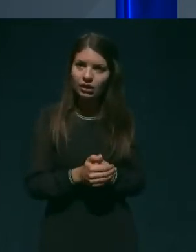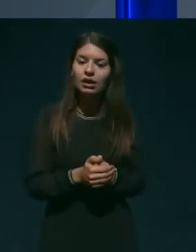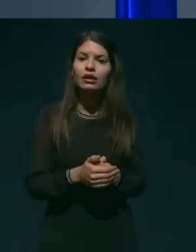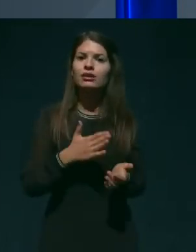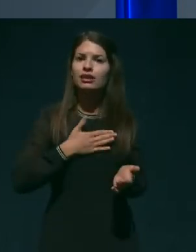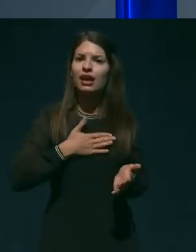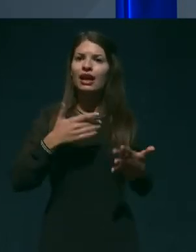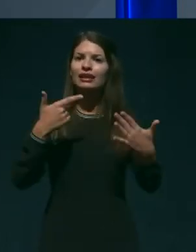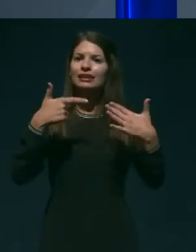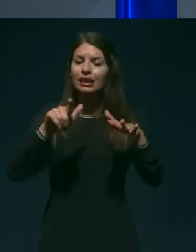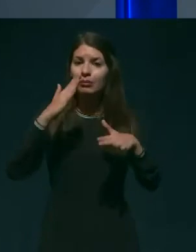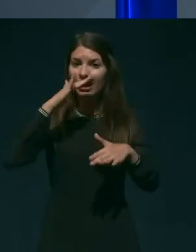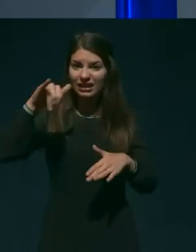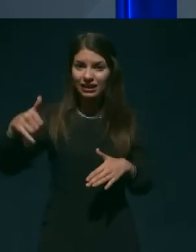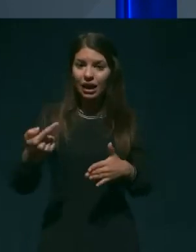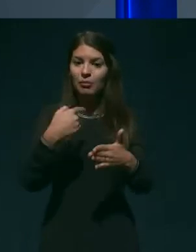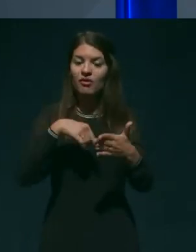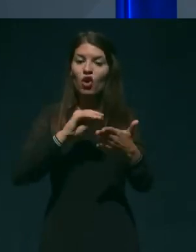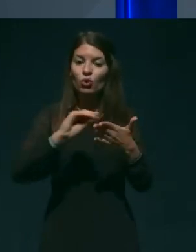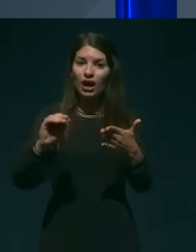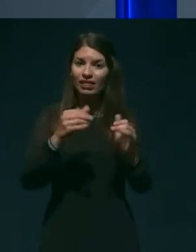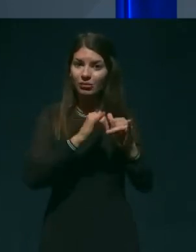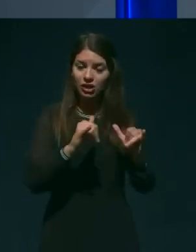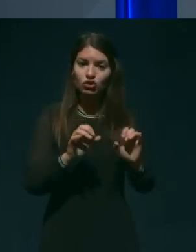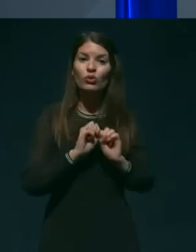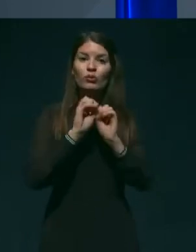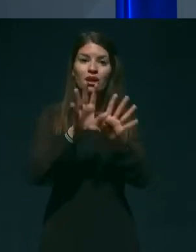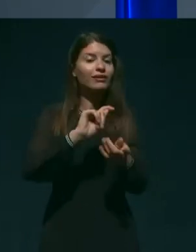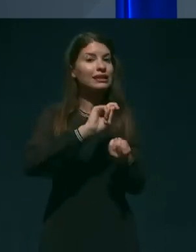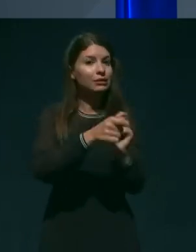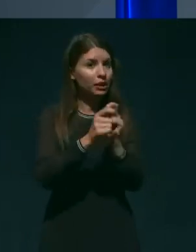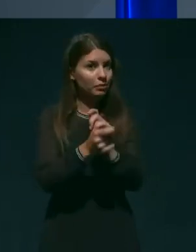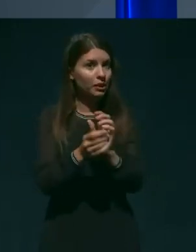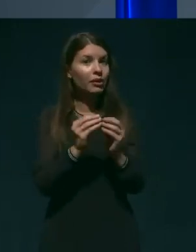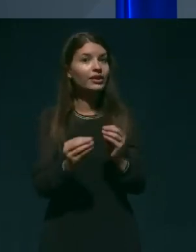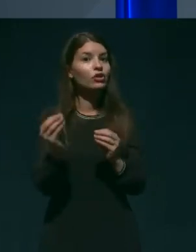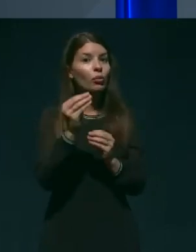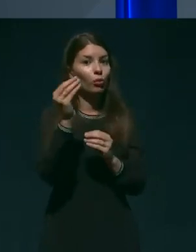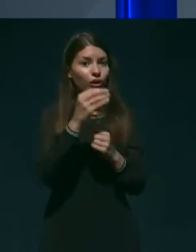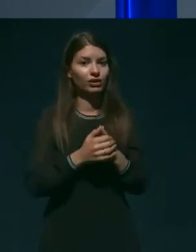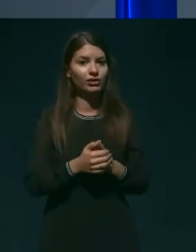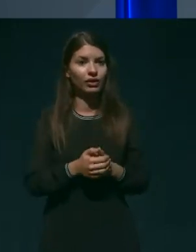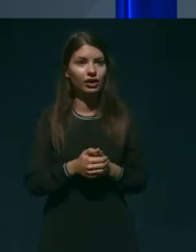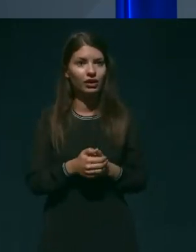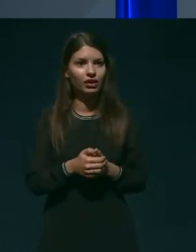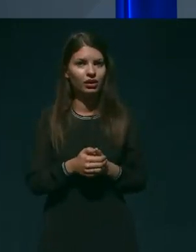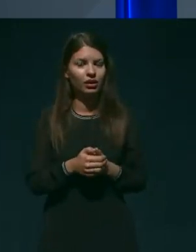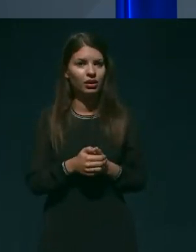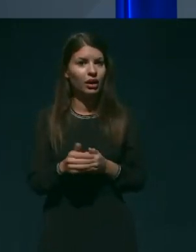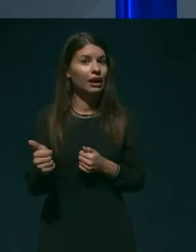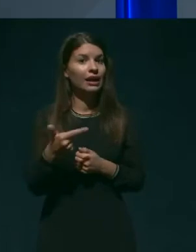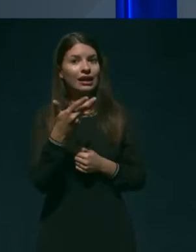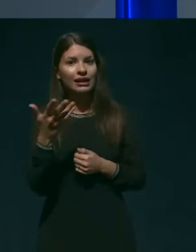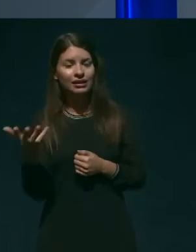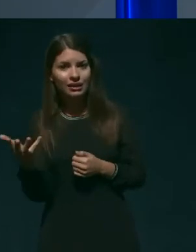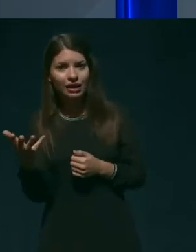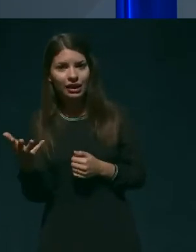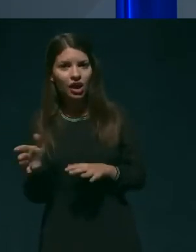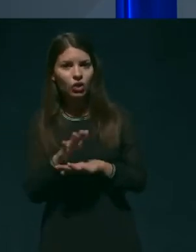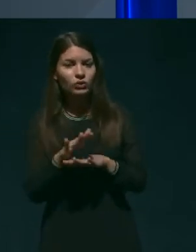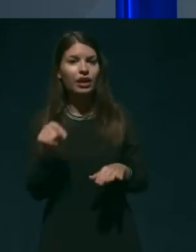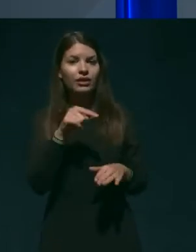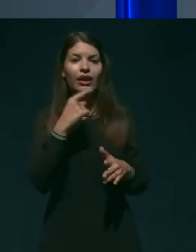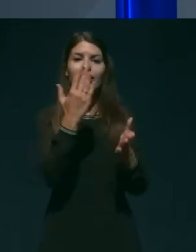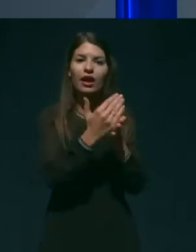uradnem listu objavili spremembe in dopolnitve omenjenega odloka? Katere odredbe sklepi odloki na vodila